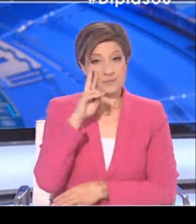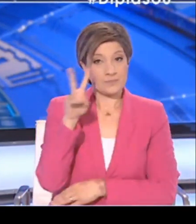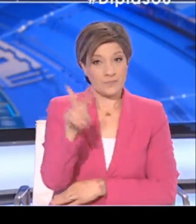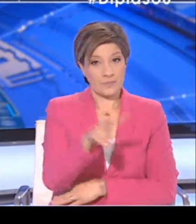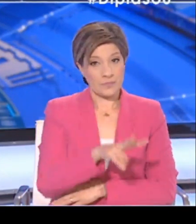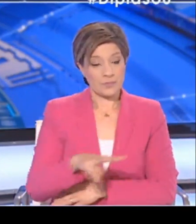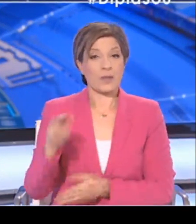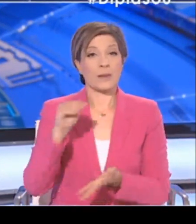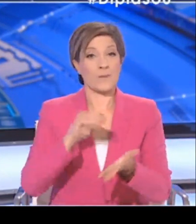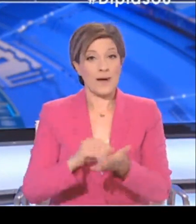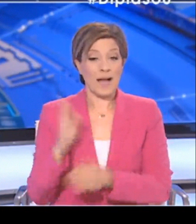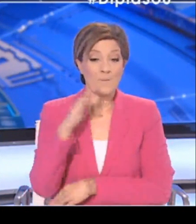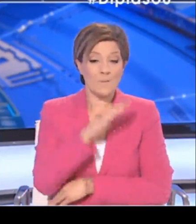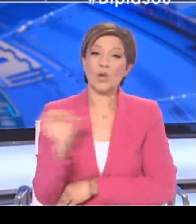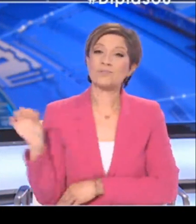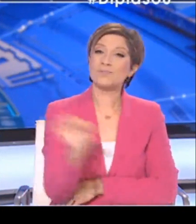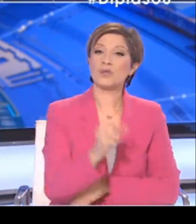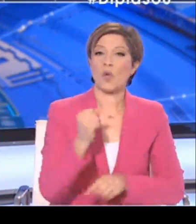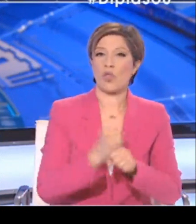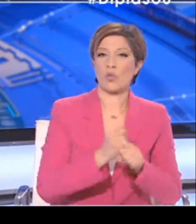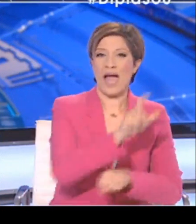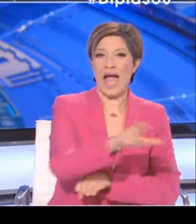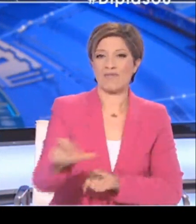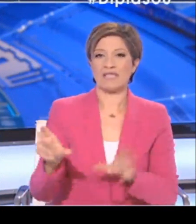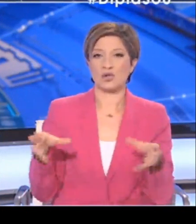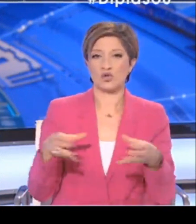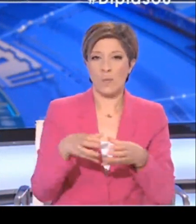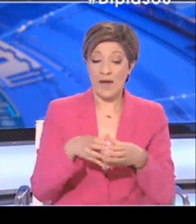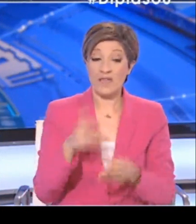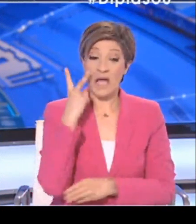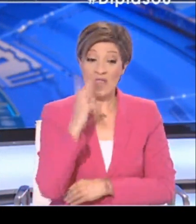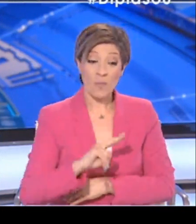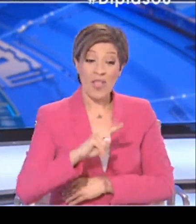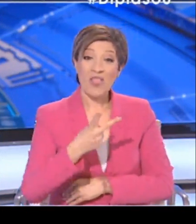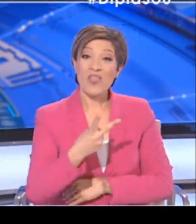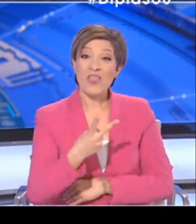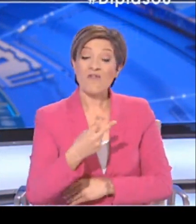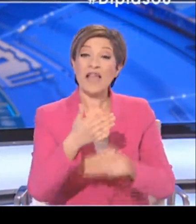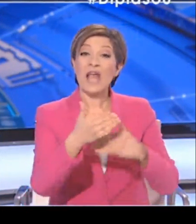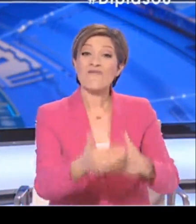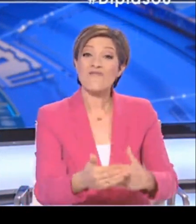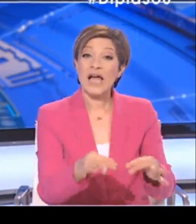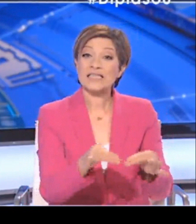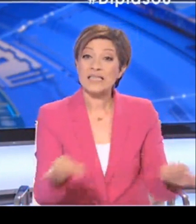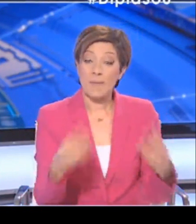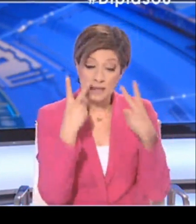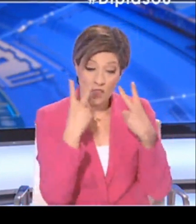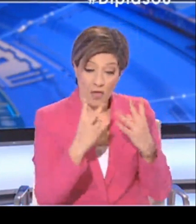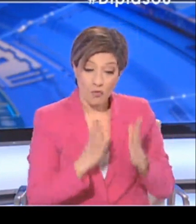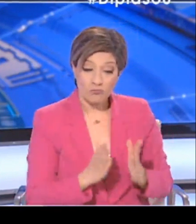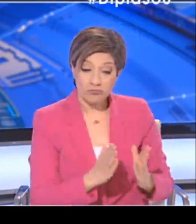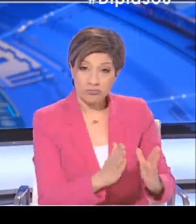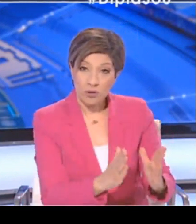το πότε θα επανέλθουν αυτές οι ομάδες ανάλογα με το πώς πηγαίνει η δεύτερη φάση και πριν ίσως από την τρίτη φάση θα έχουμε